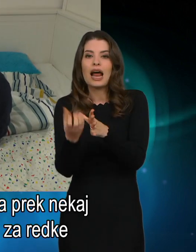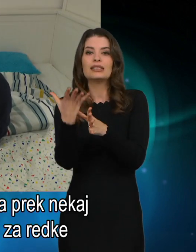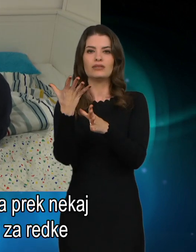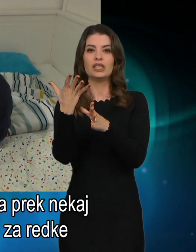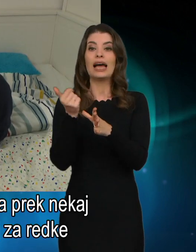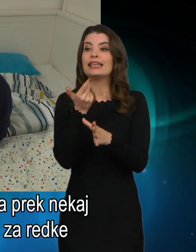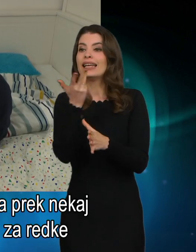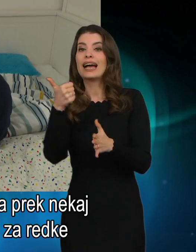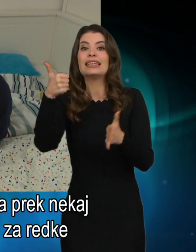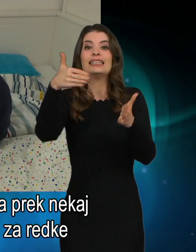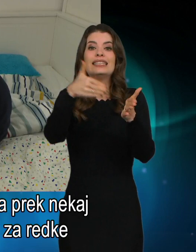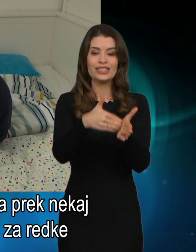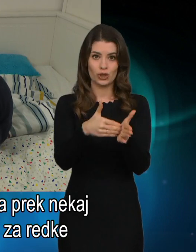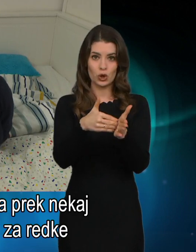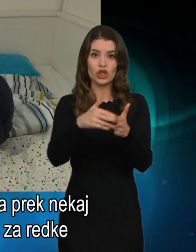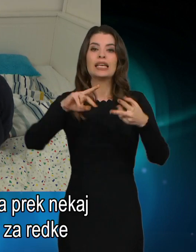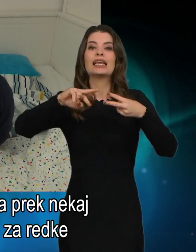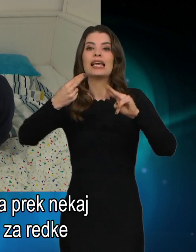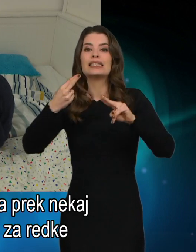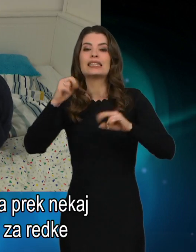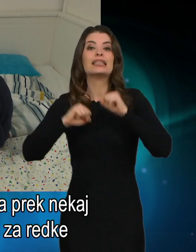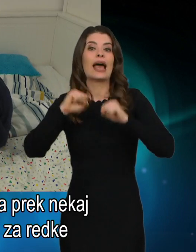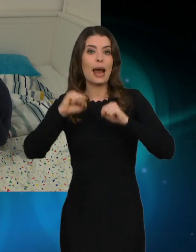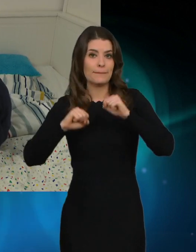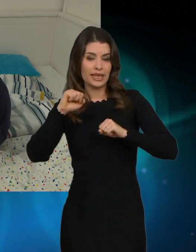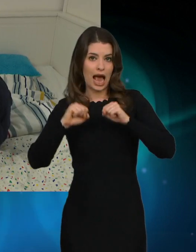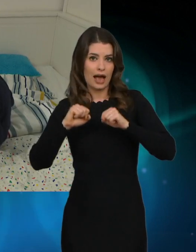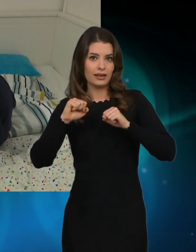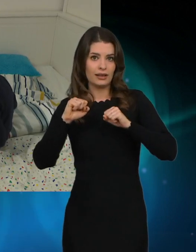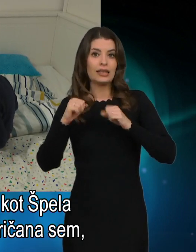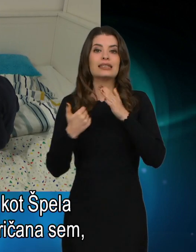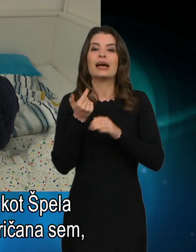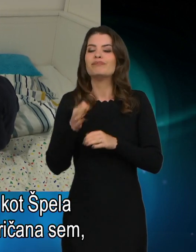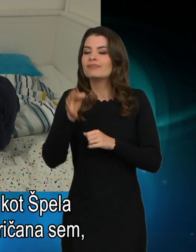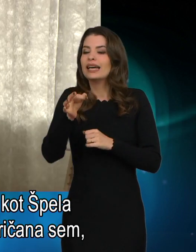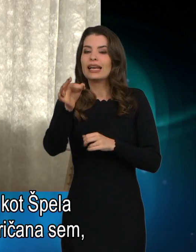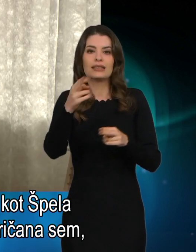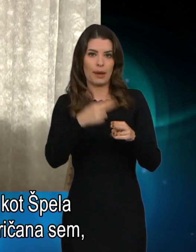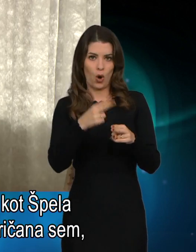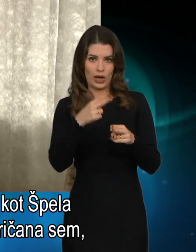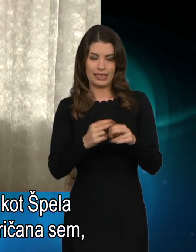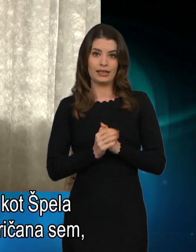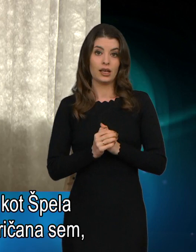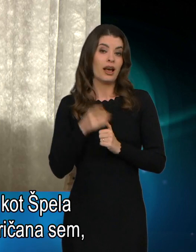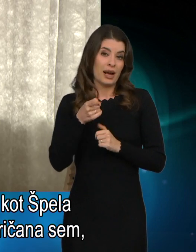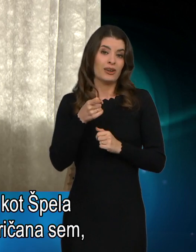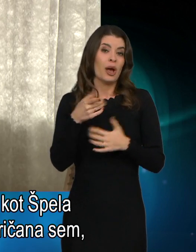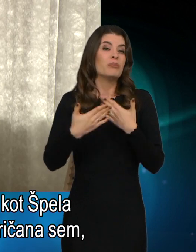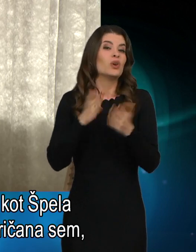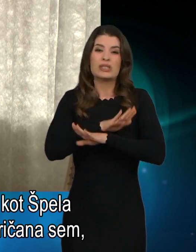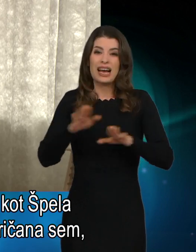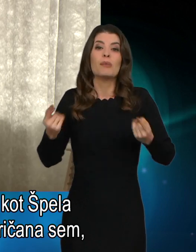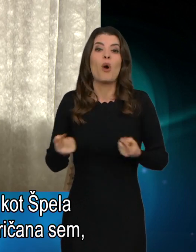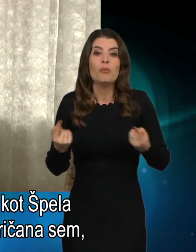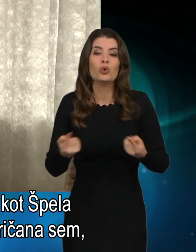nekaj tisoč genskih terapij za redke bolezni, kjer so tako kot špela pobudniki starši.